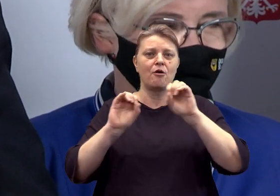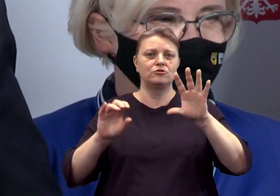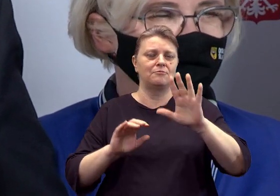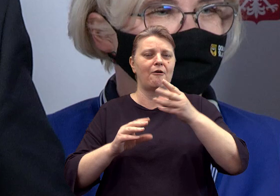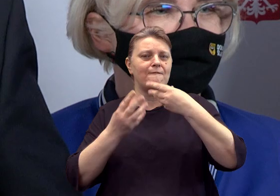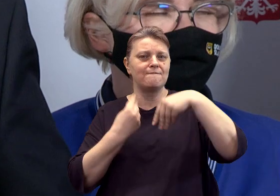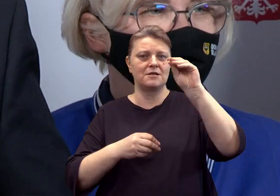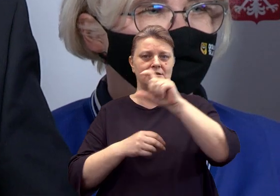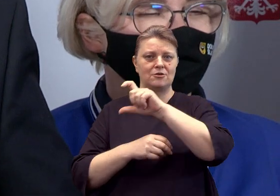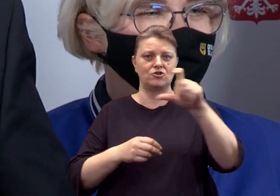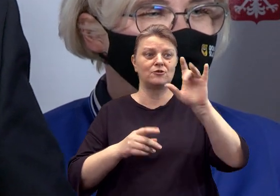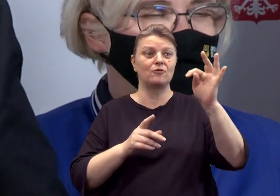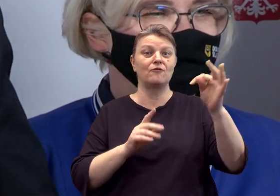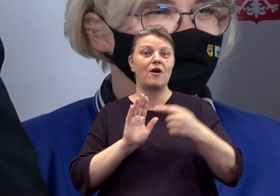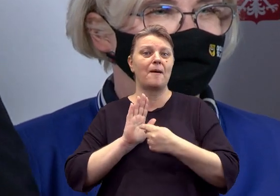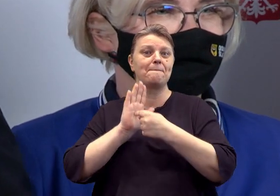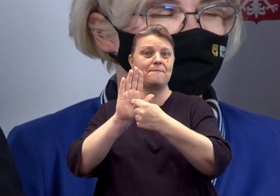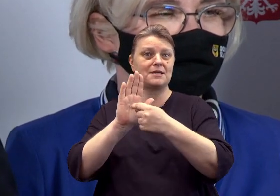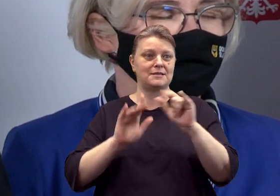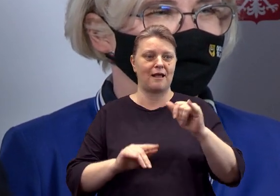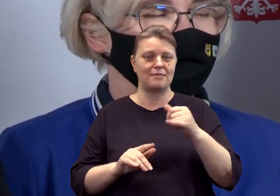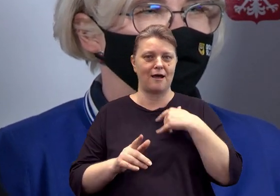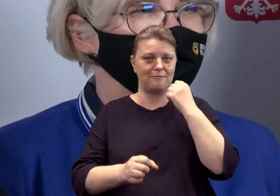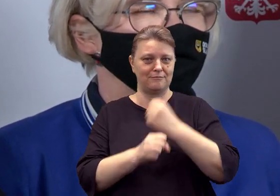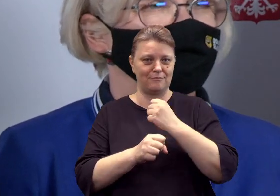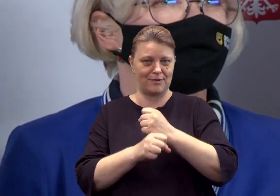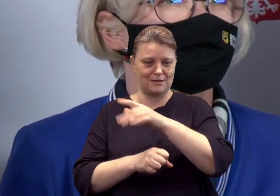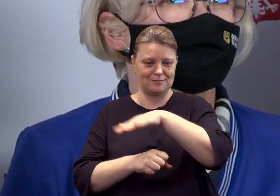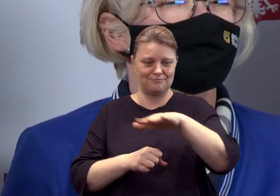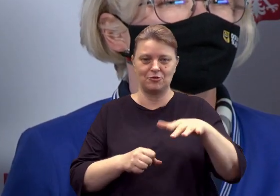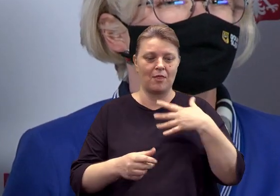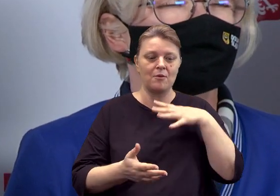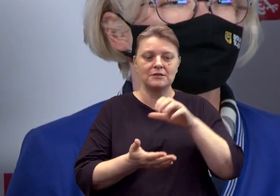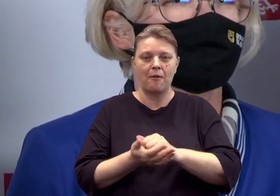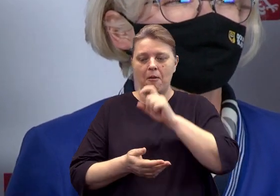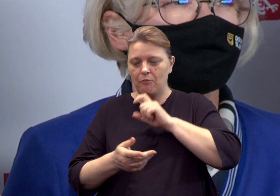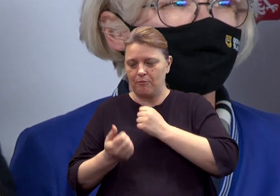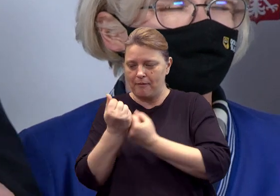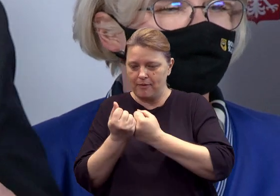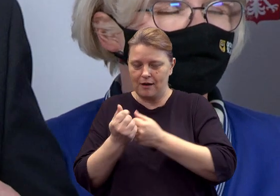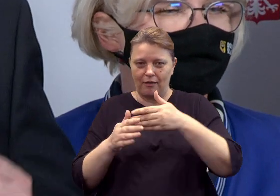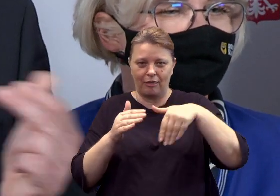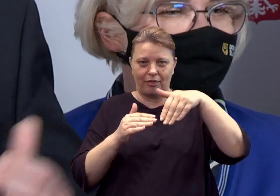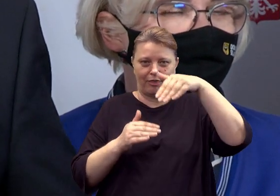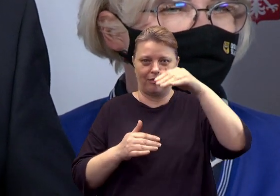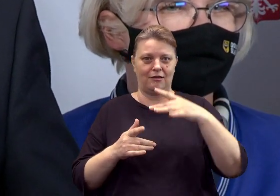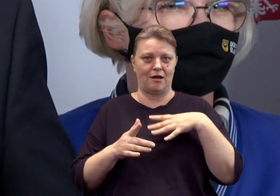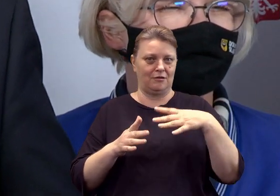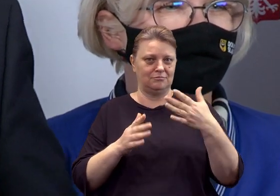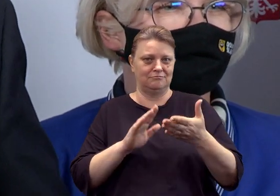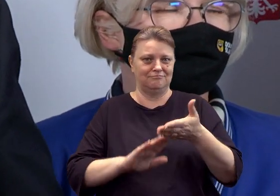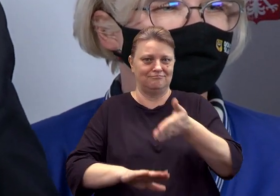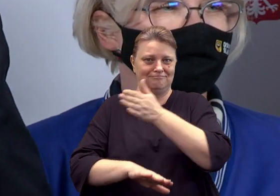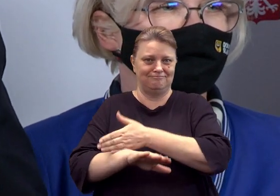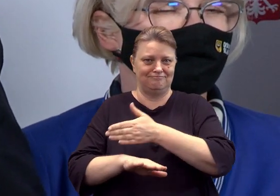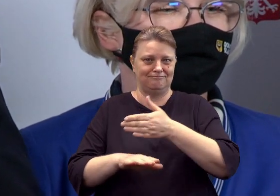na to, co jest jego misją, czyli na pracę z uczniem, żeby nie musiał zajmować się biurokracją na taką skalę, na